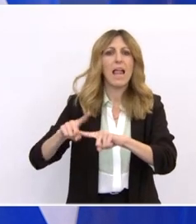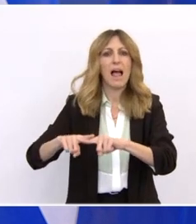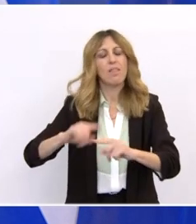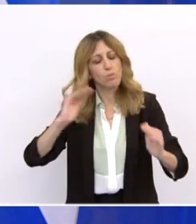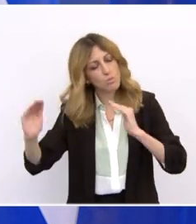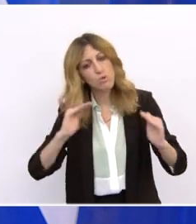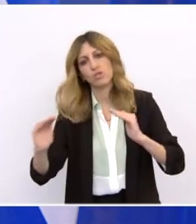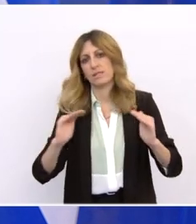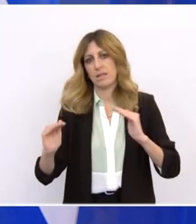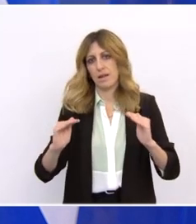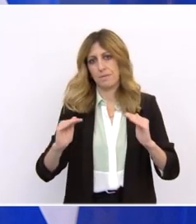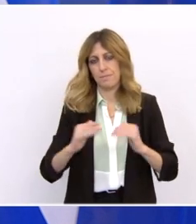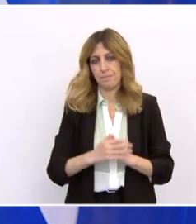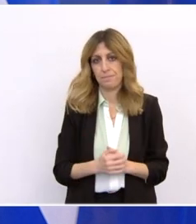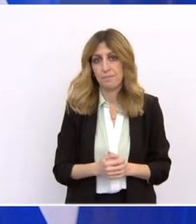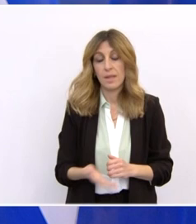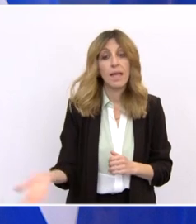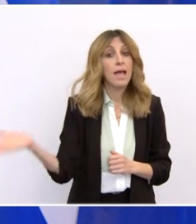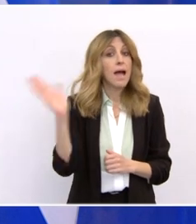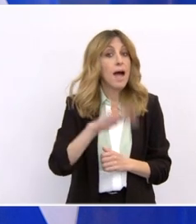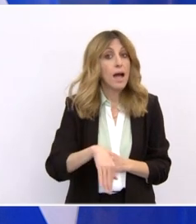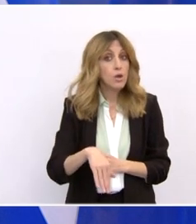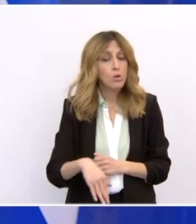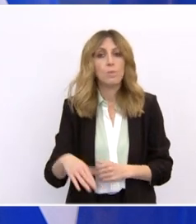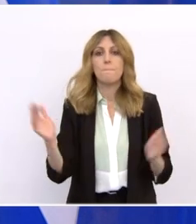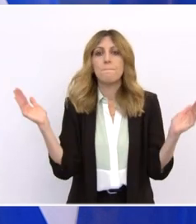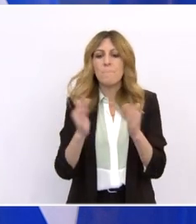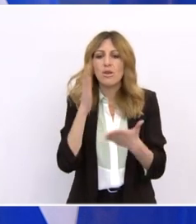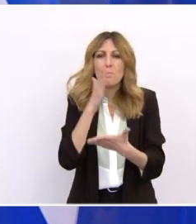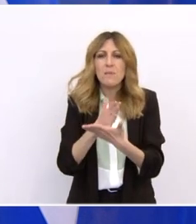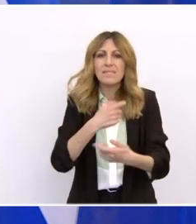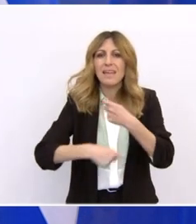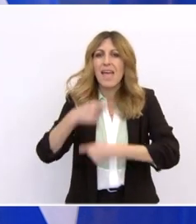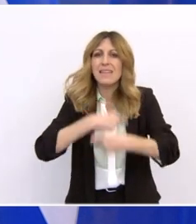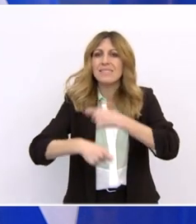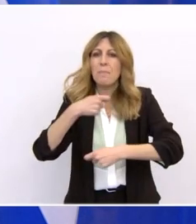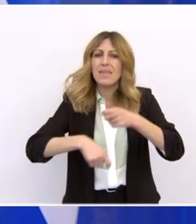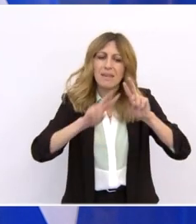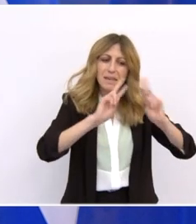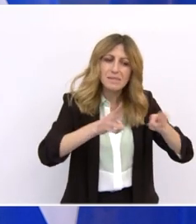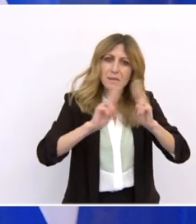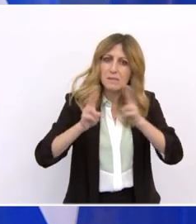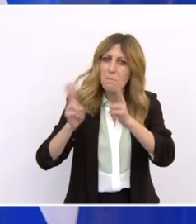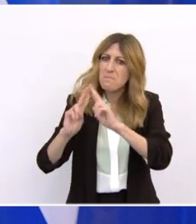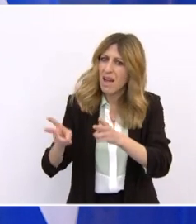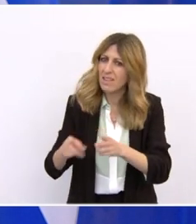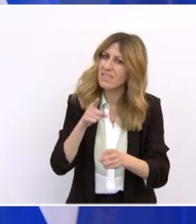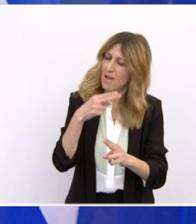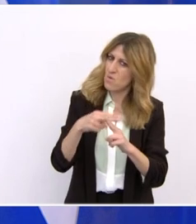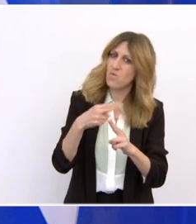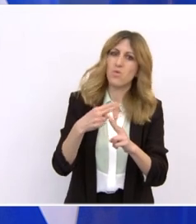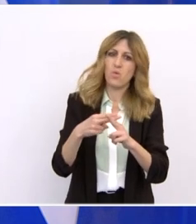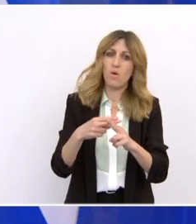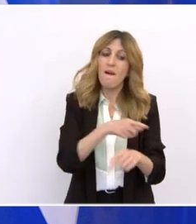σημασία έχει για τις επιχειρήσεις, ειδικά τις μικρομεσαίες επιχειρήσεις που αποτελούν και τη ραχοκαλιά της επιχειρηματικότητας, ο ψηφιακός μετασχηματισμός τους.